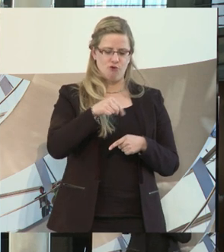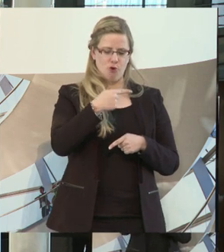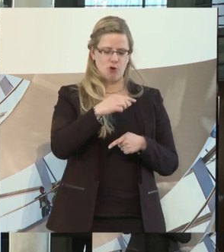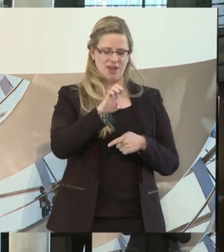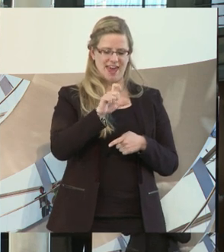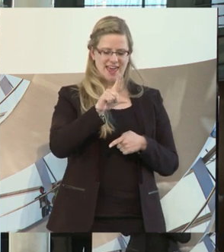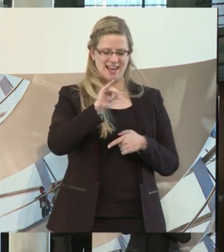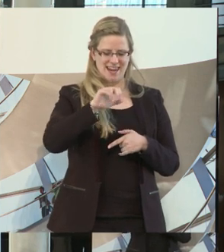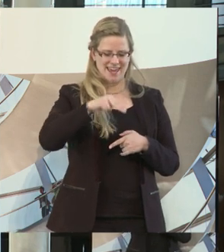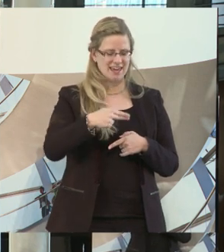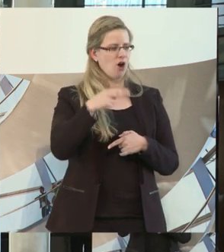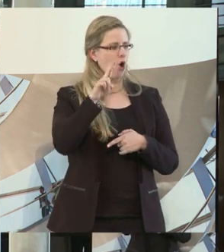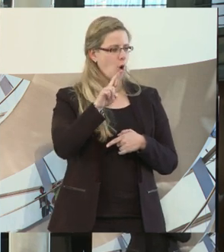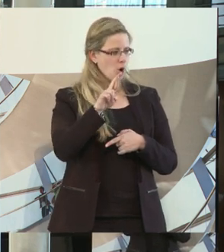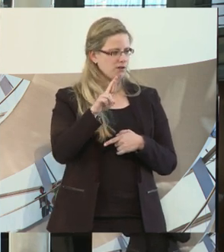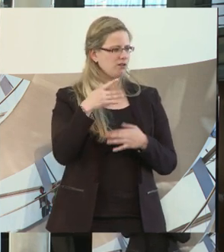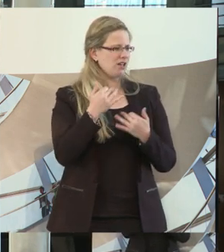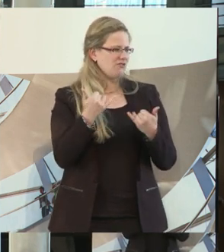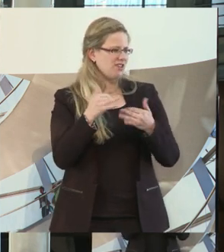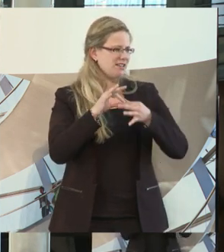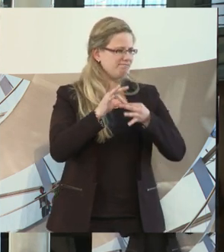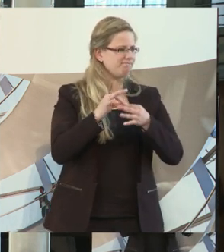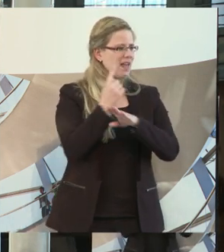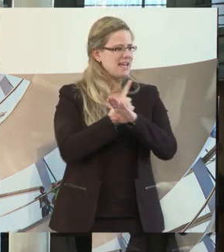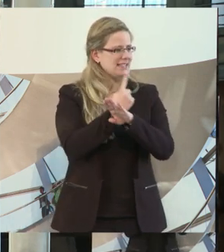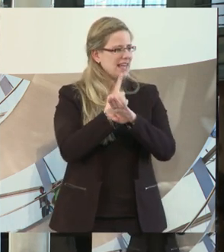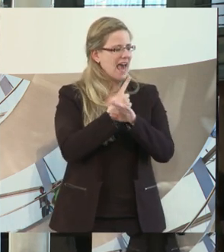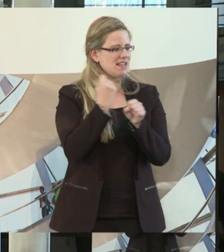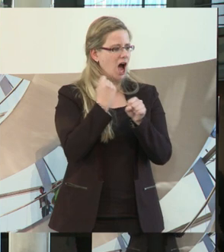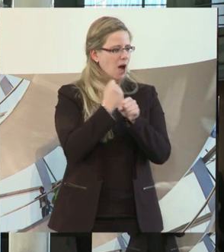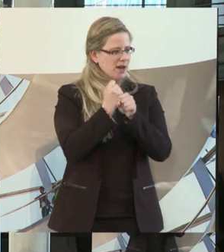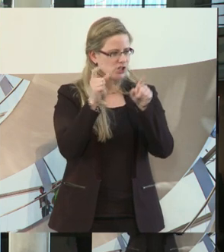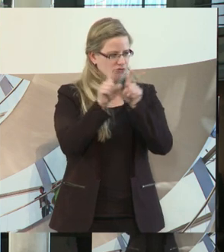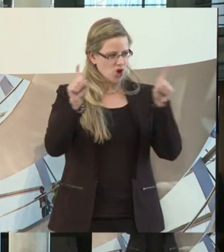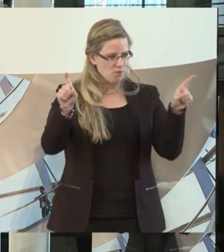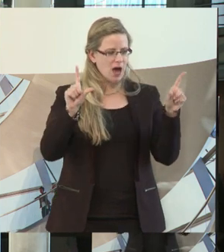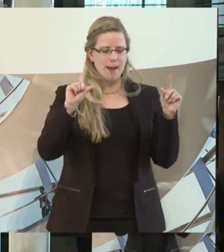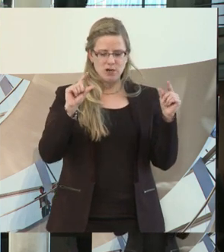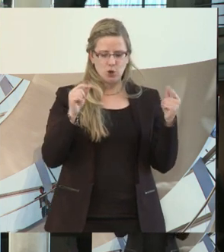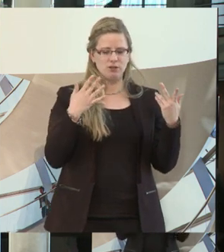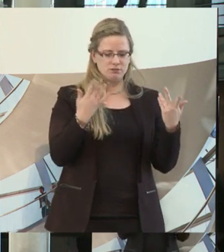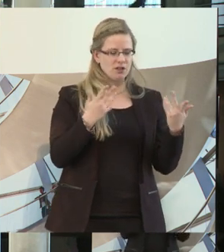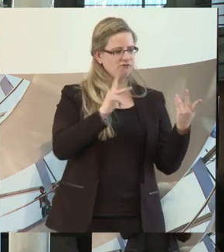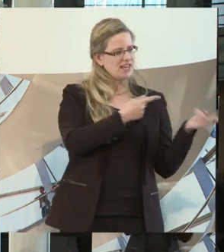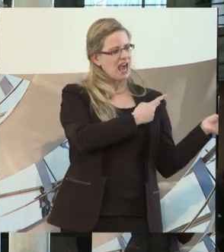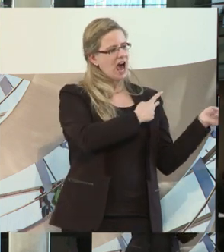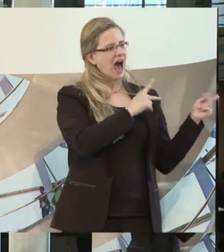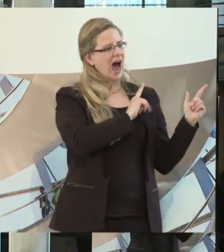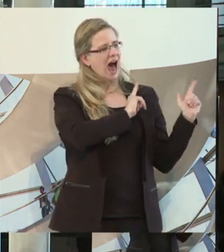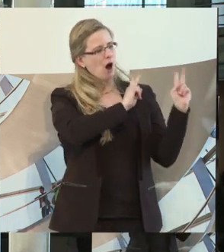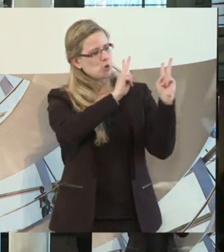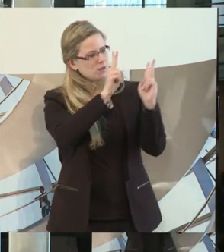der Zeitarbeitsfirmen vorstellen, dass Arbeitnehmer mit Behinderung ausgeliehen werden, aber gleichzeitig von Ihnen weiterqualifiziert werden. Da sind wir gespannt,